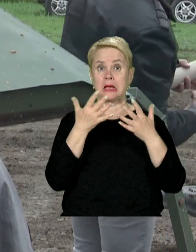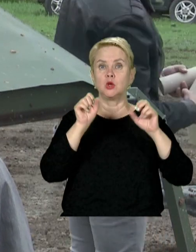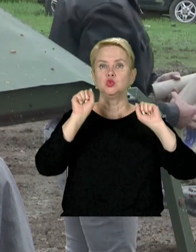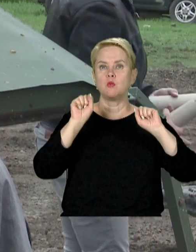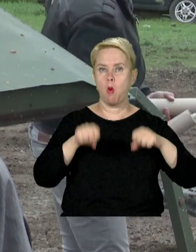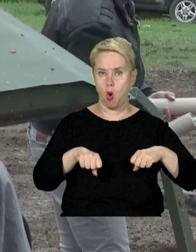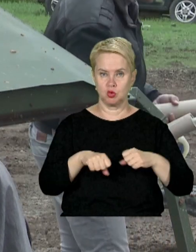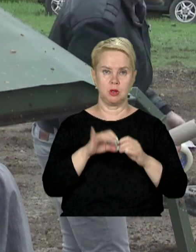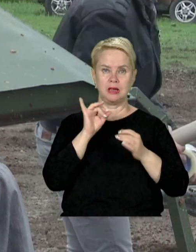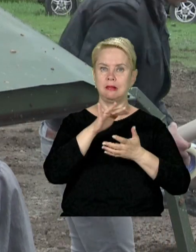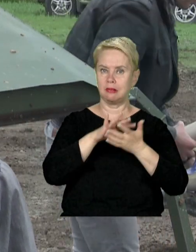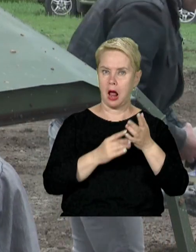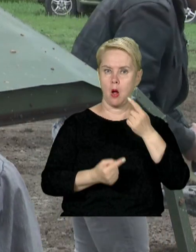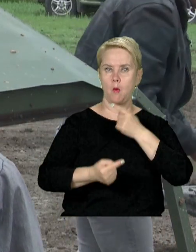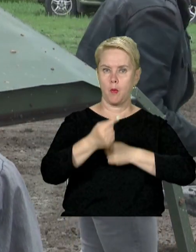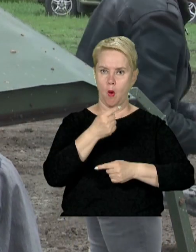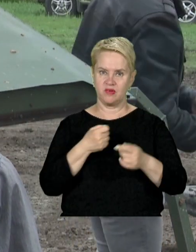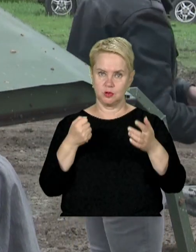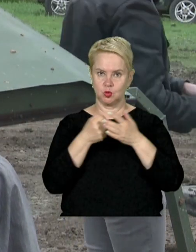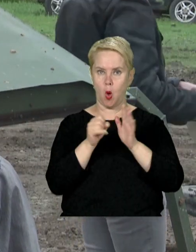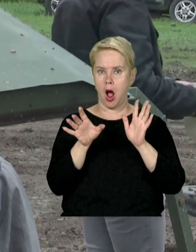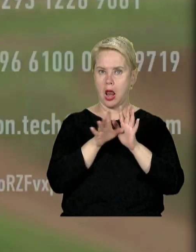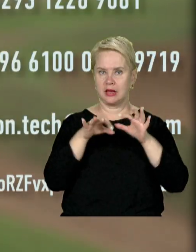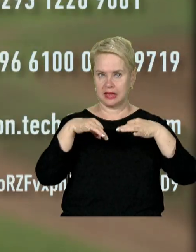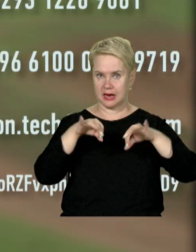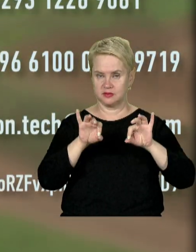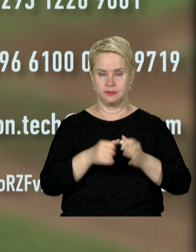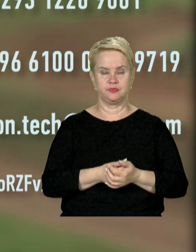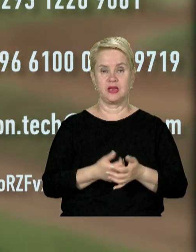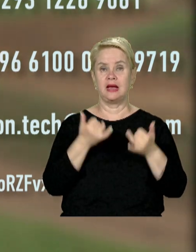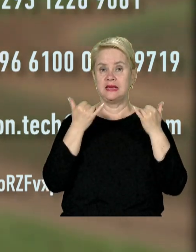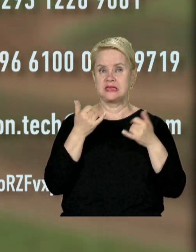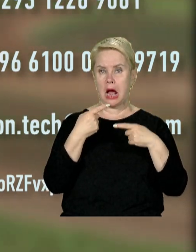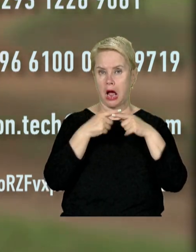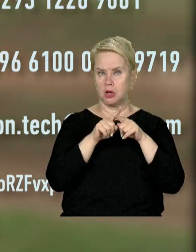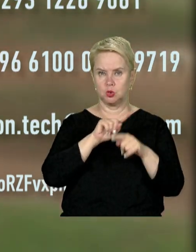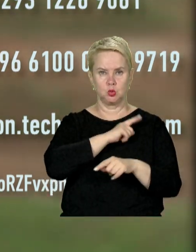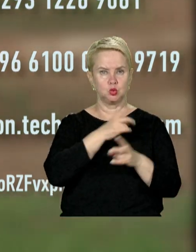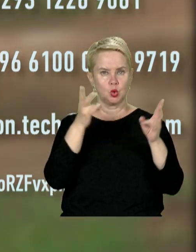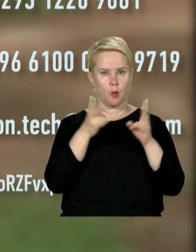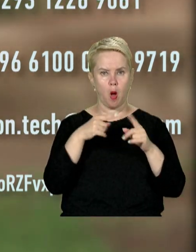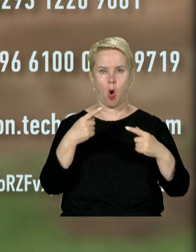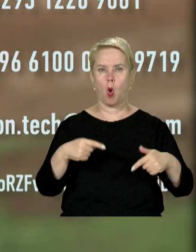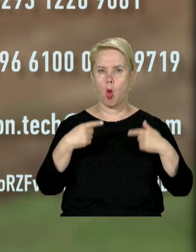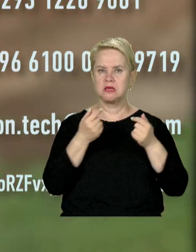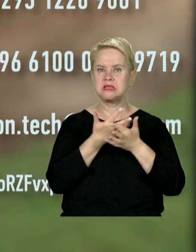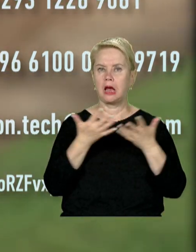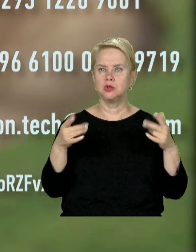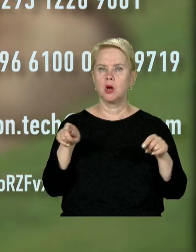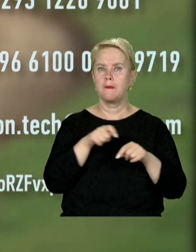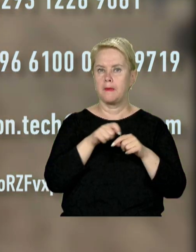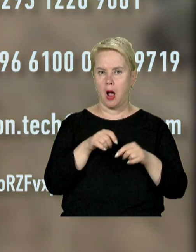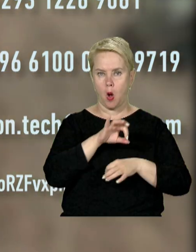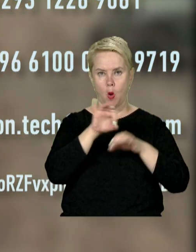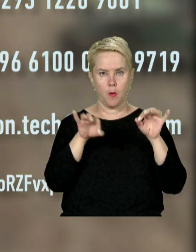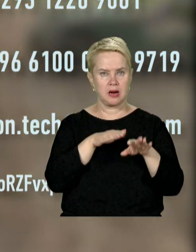зможемо, і далі повернемось до електротранспорту. Зараз інженерам дуже потрібні колеса та інші матеріали.